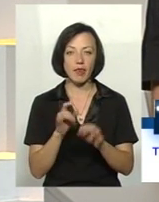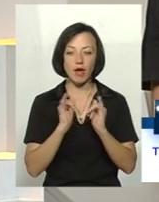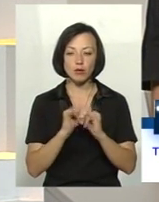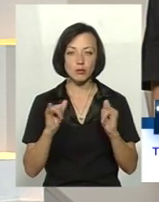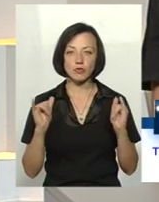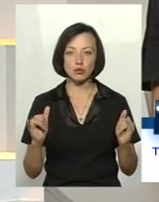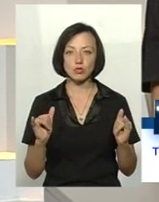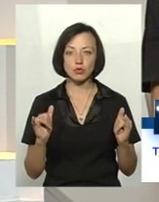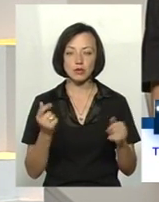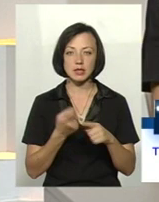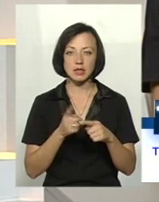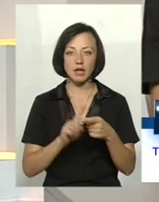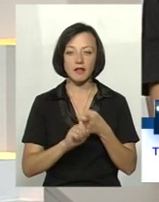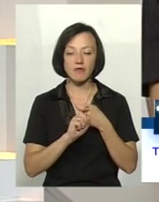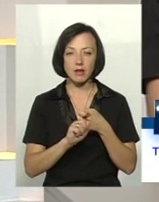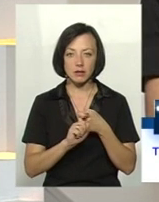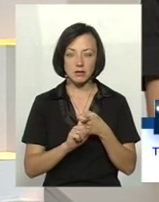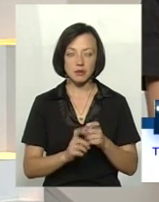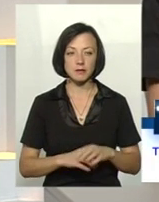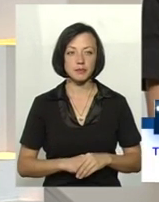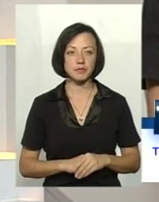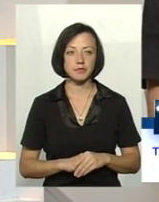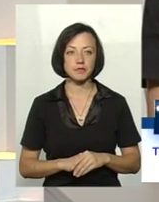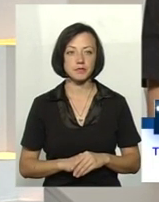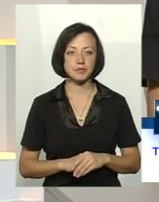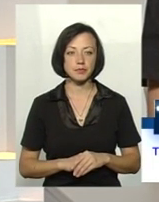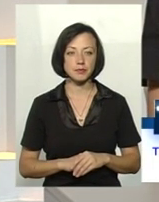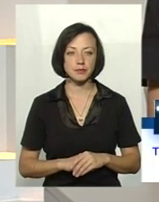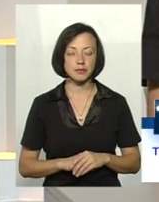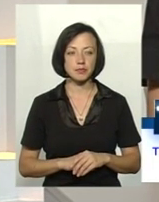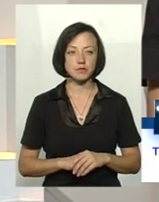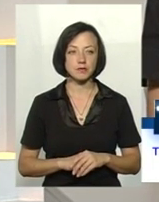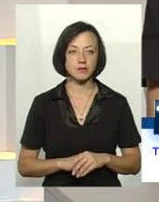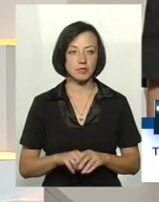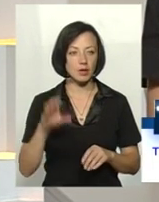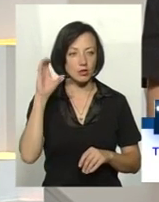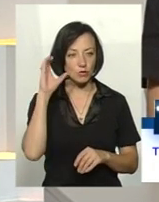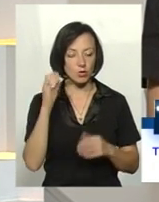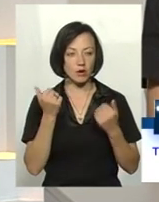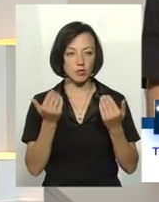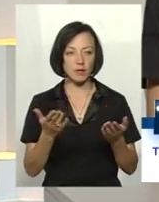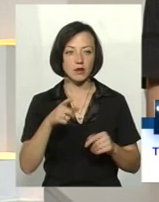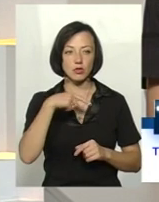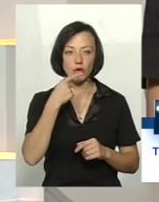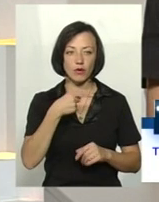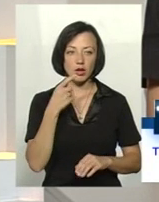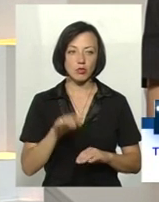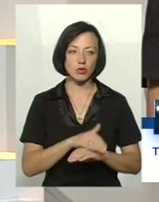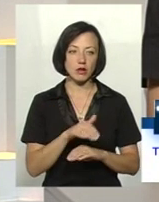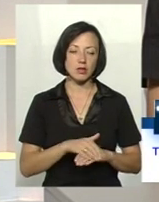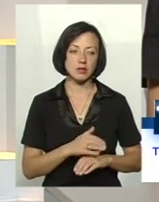розповсюджувалася ця інфекція, цей вірус. 61 90 60. Слухаємо дозвонювача. Говоріть, будь ласка.